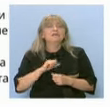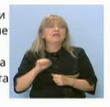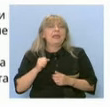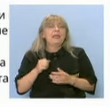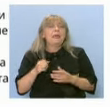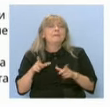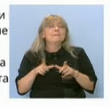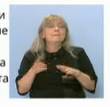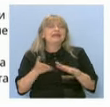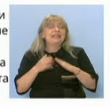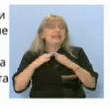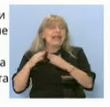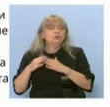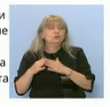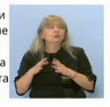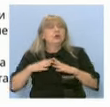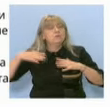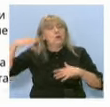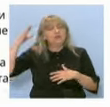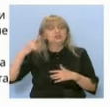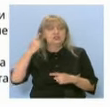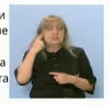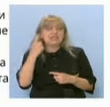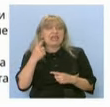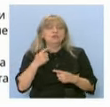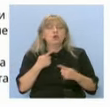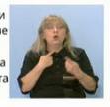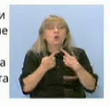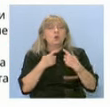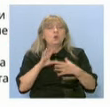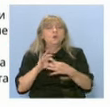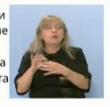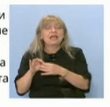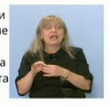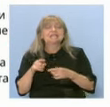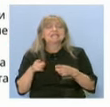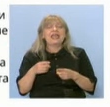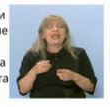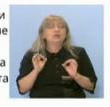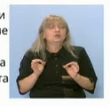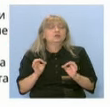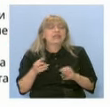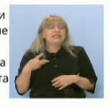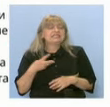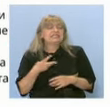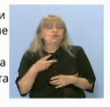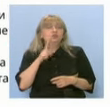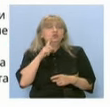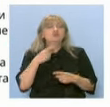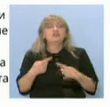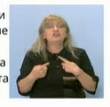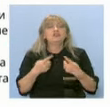нематериалното преобладава, понеже, знаете, комуникацията е стеството на човешките взаимоотношения и когато